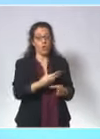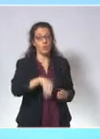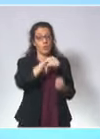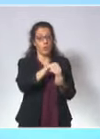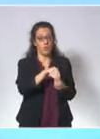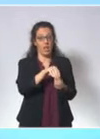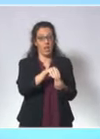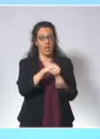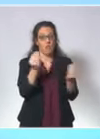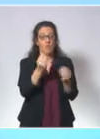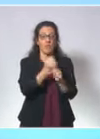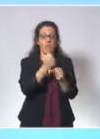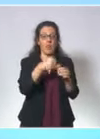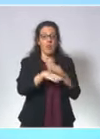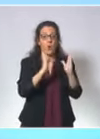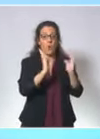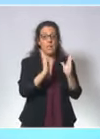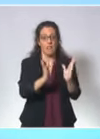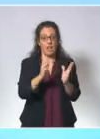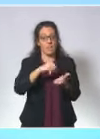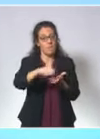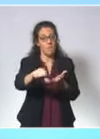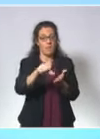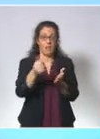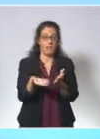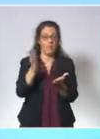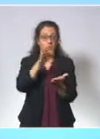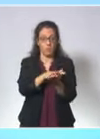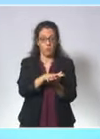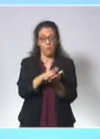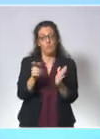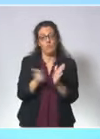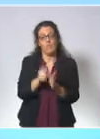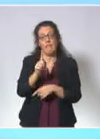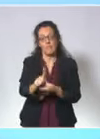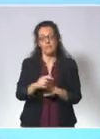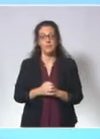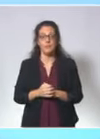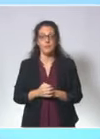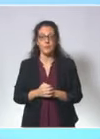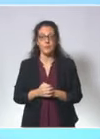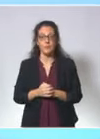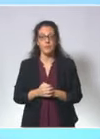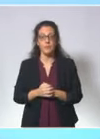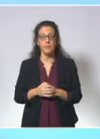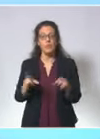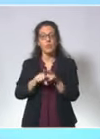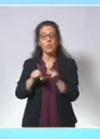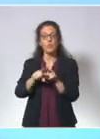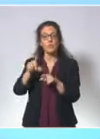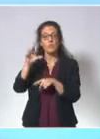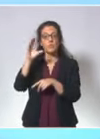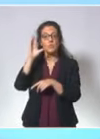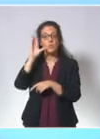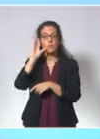réalisées à l'hôpital sera multipliée par deux à compter de lundi prochain. Et nous avons demandé aux professionnels de